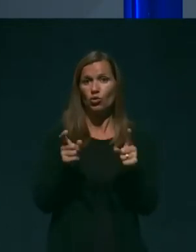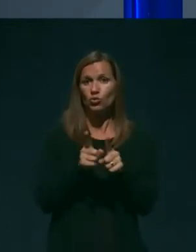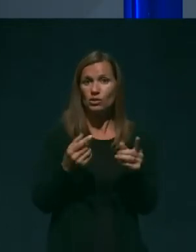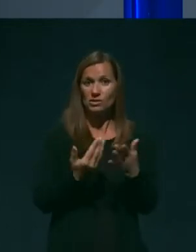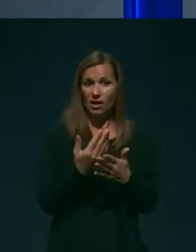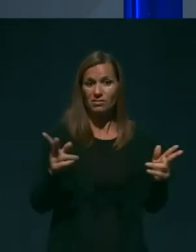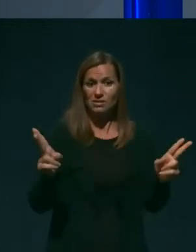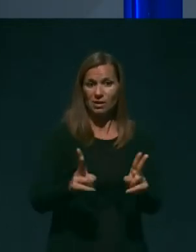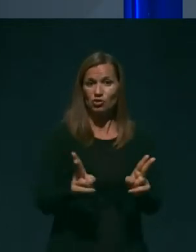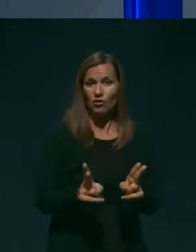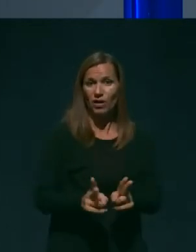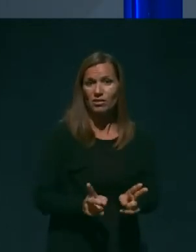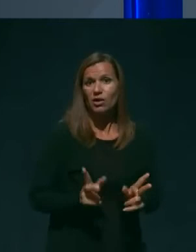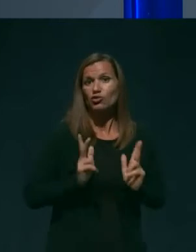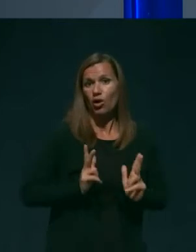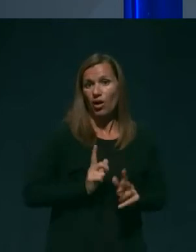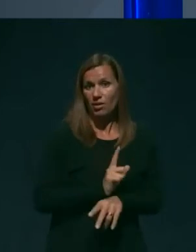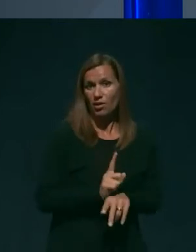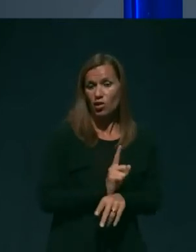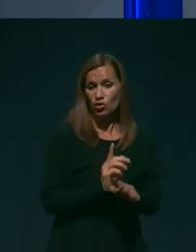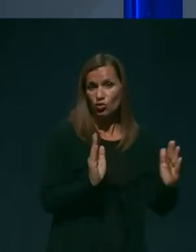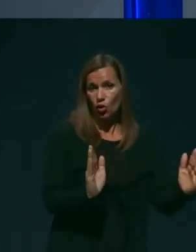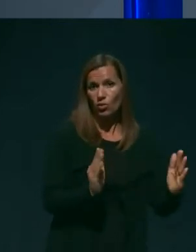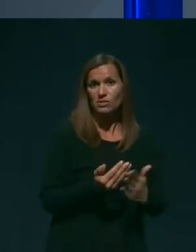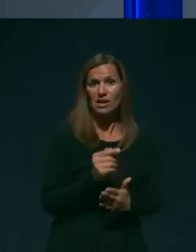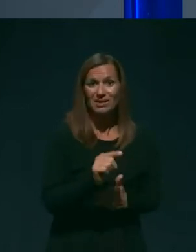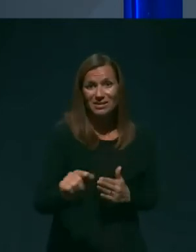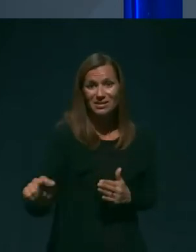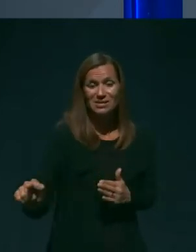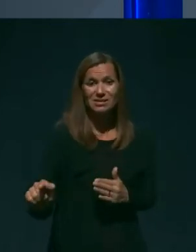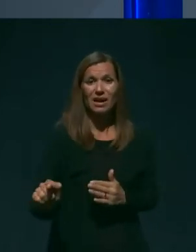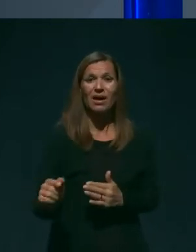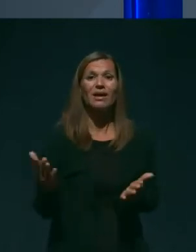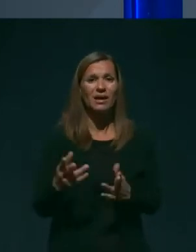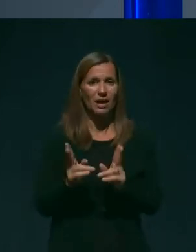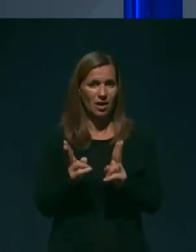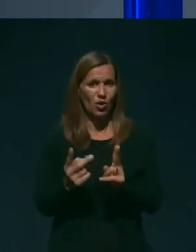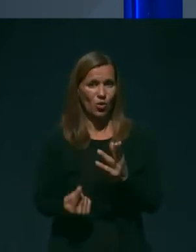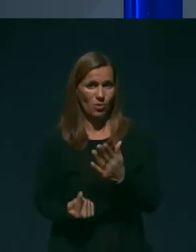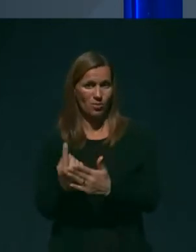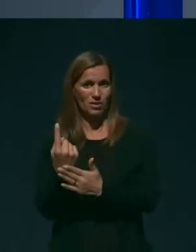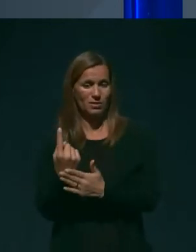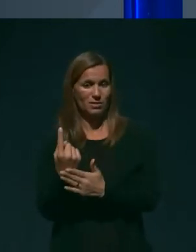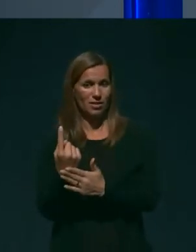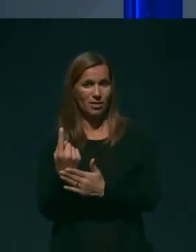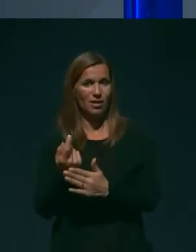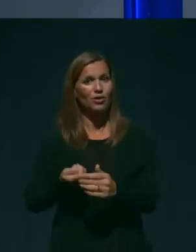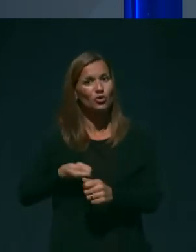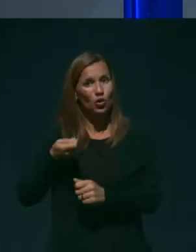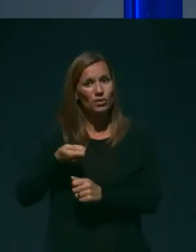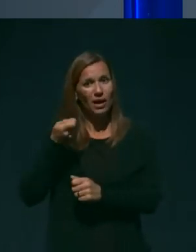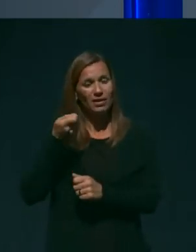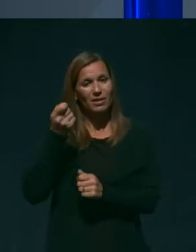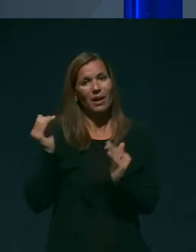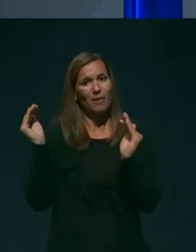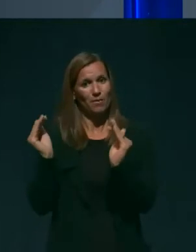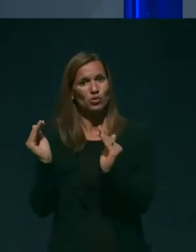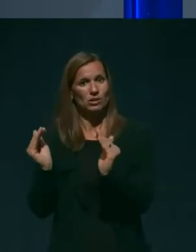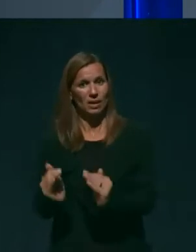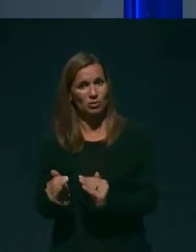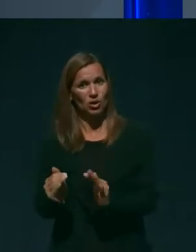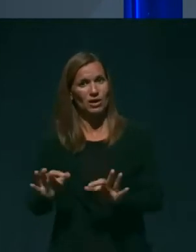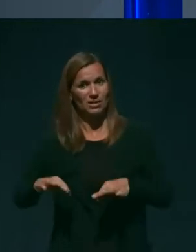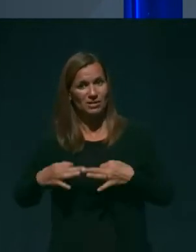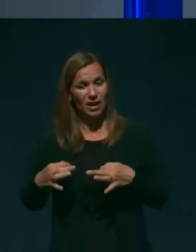čakalnih dob za tiste, kjer pa lahko pride do dodatnega poslabšanja zdravja